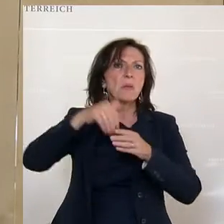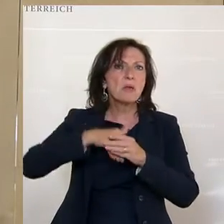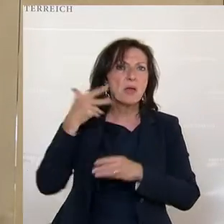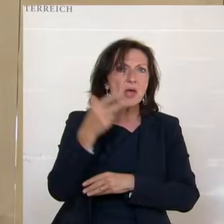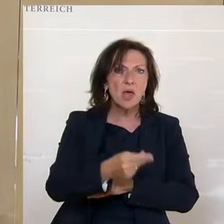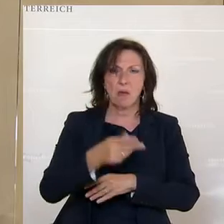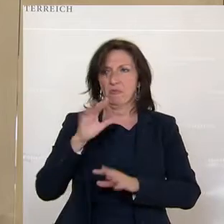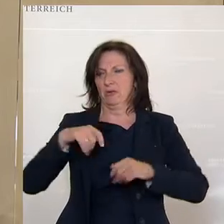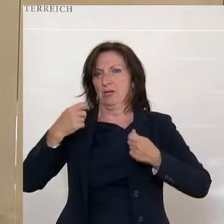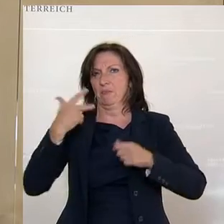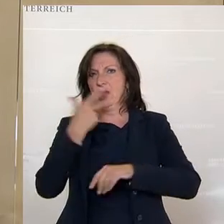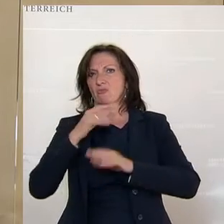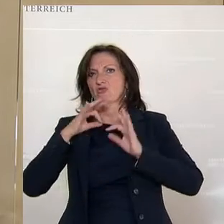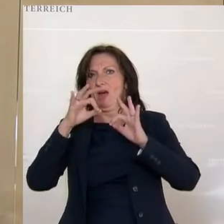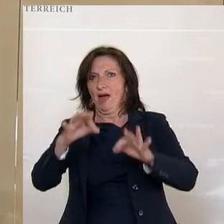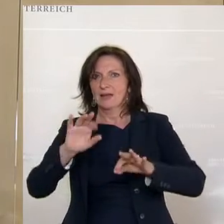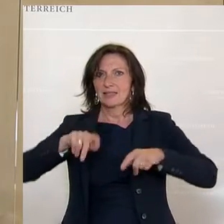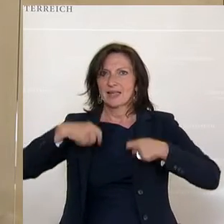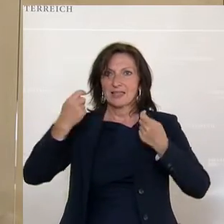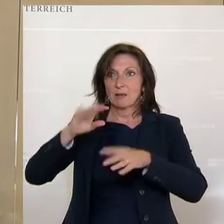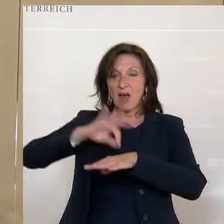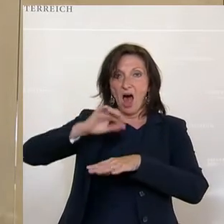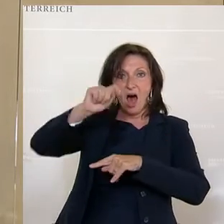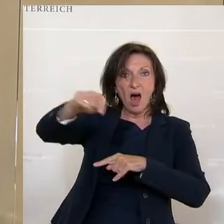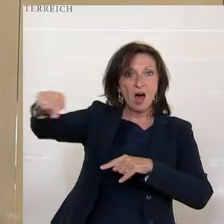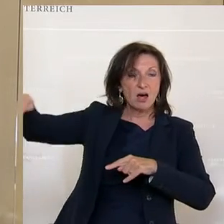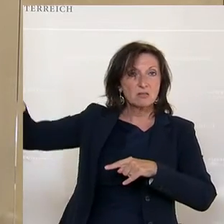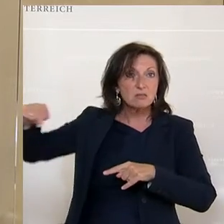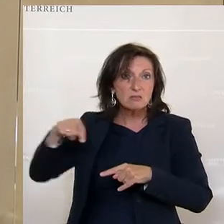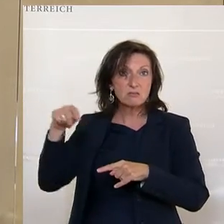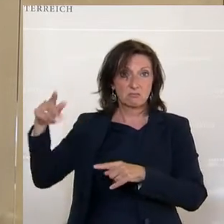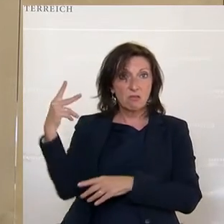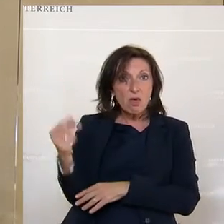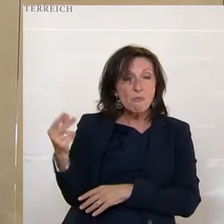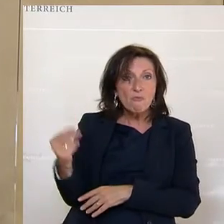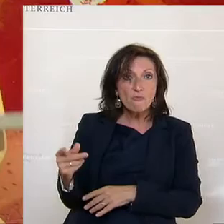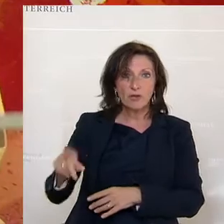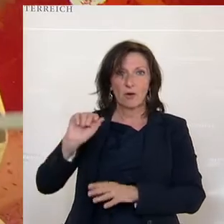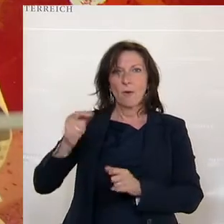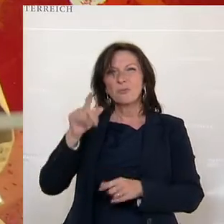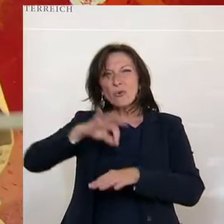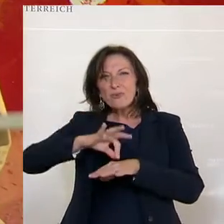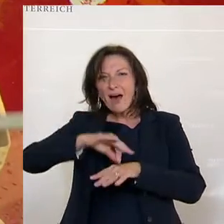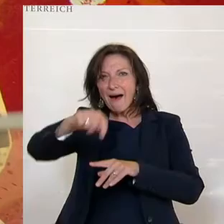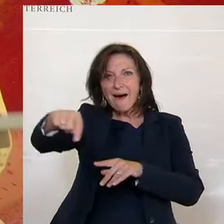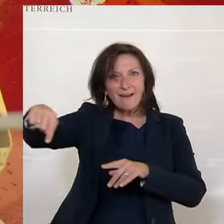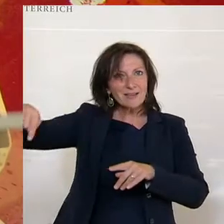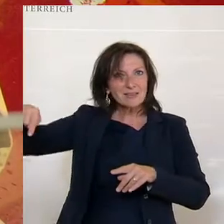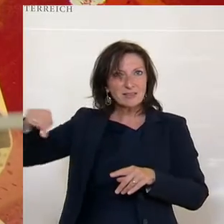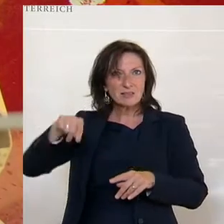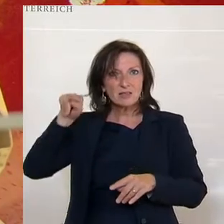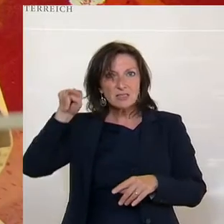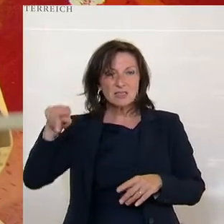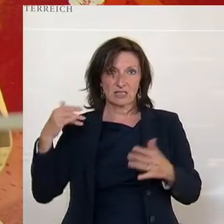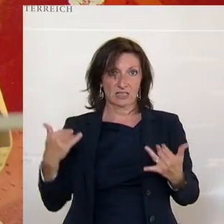wir haben Impfstraßen, wir haben die niedergelassenen Ärztinnen und Ärzte, die impfen können. Und gerade diese niedergelassenen Ärztinnen und Ärzte spielen